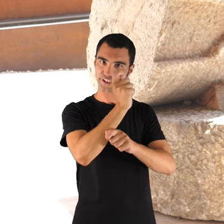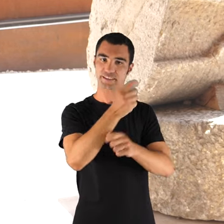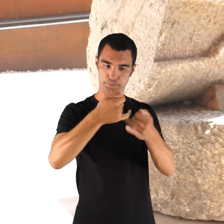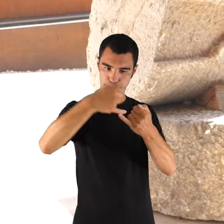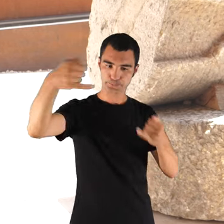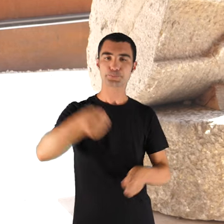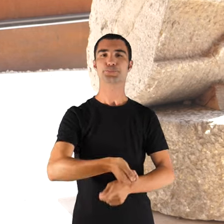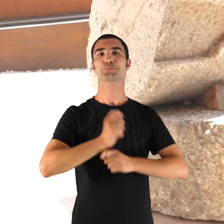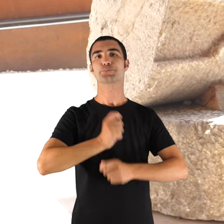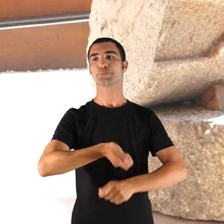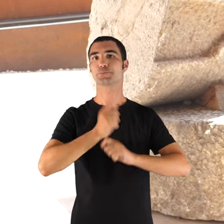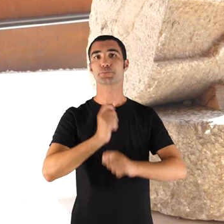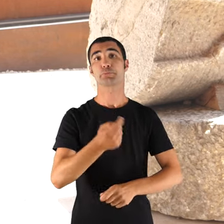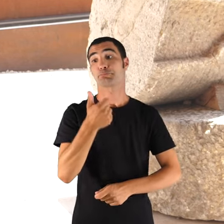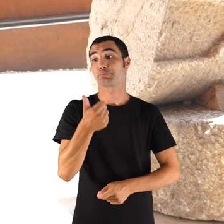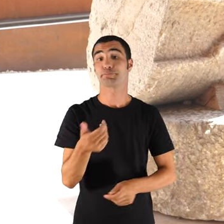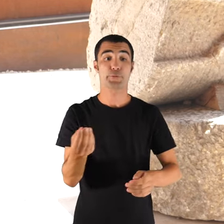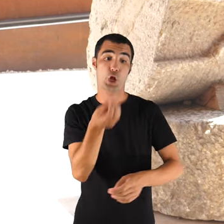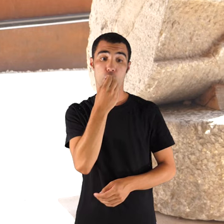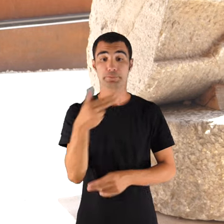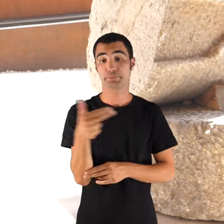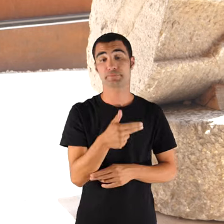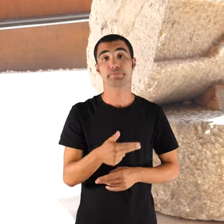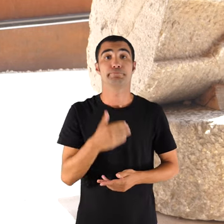a pescar per tenir un pot de peix per menjar.